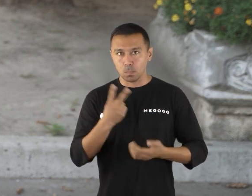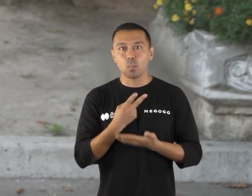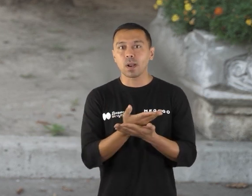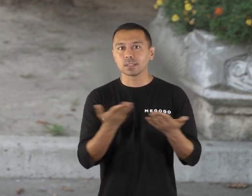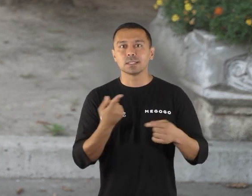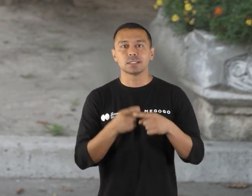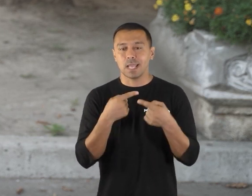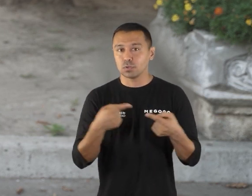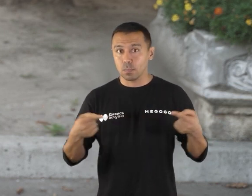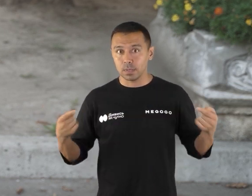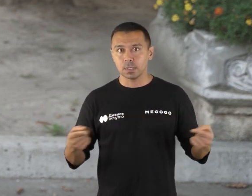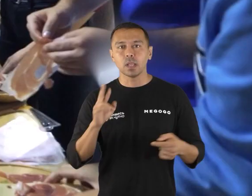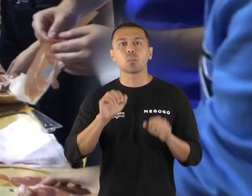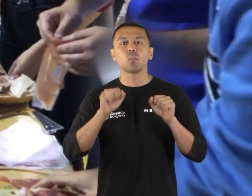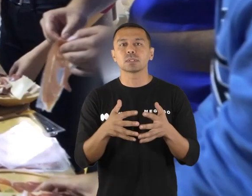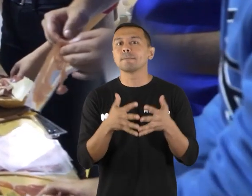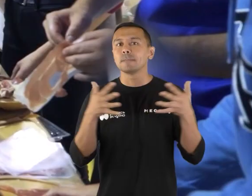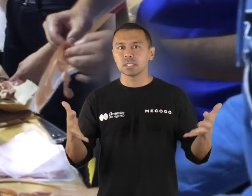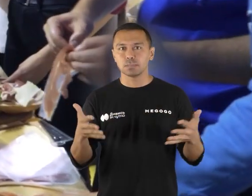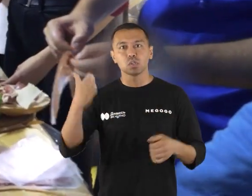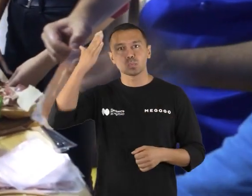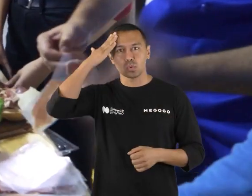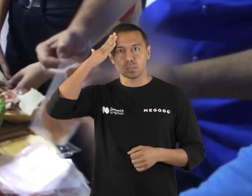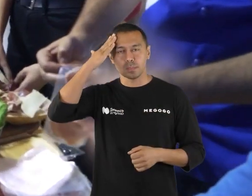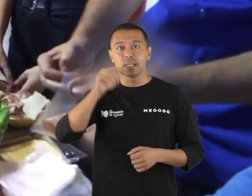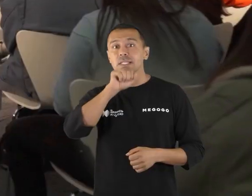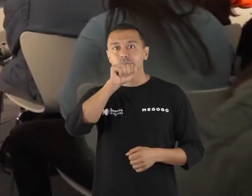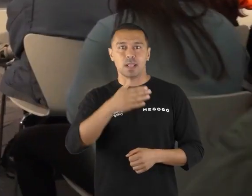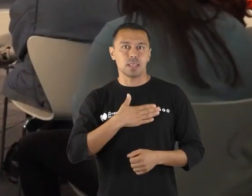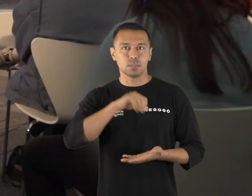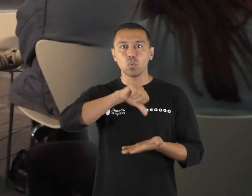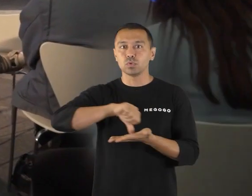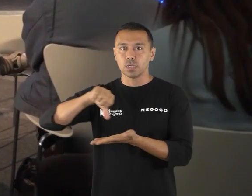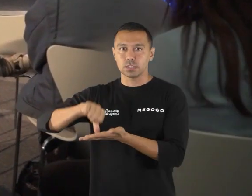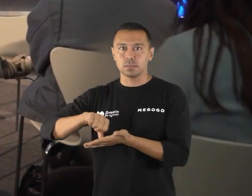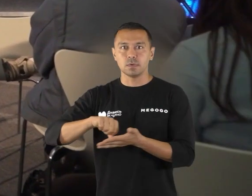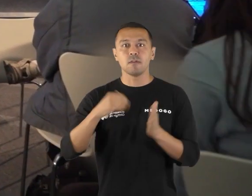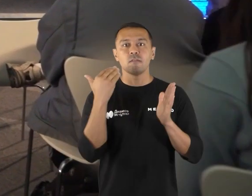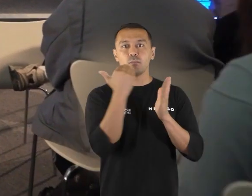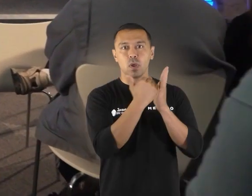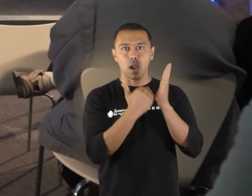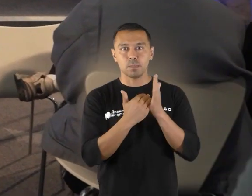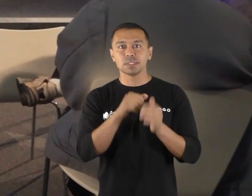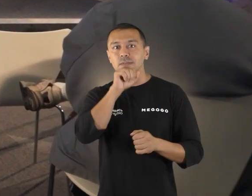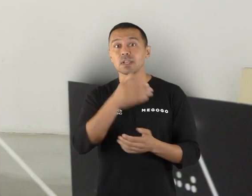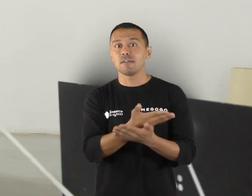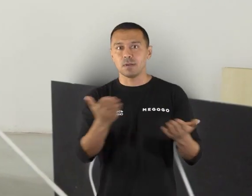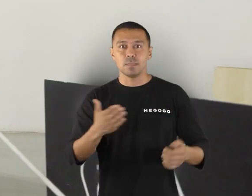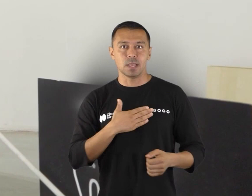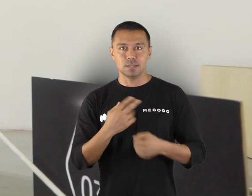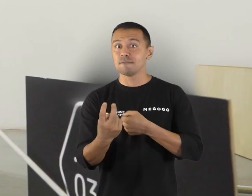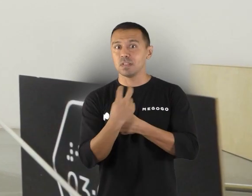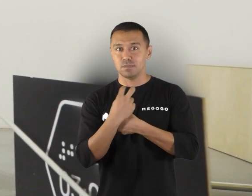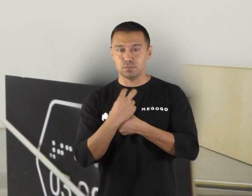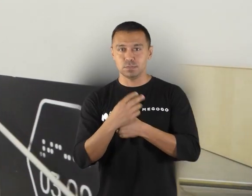показати ці різноманіття якомога більшими способами. Завдяки нашим учасникам, програмі та завдяки вам, наші